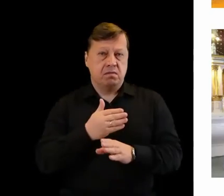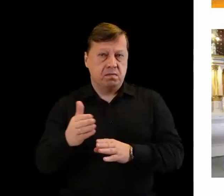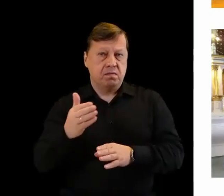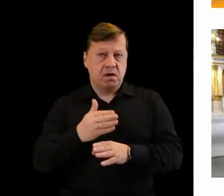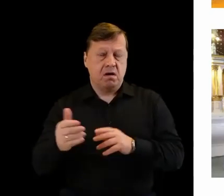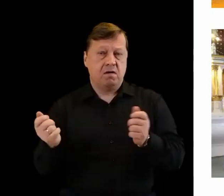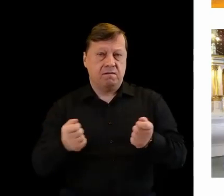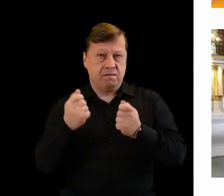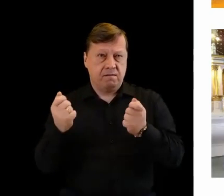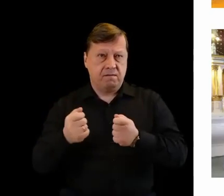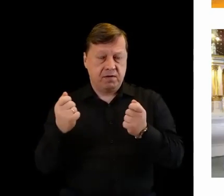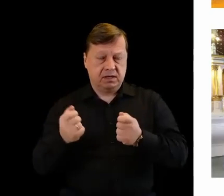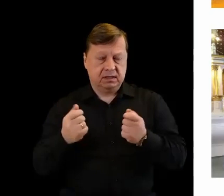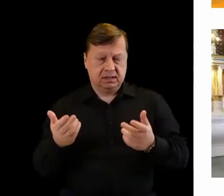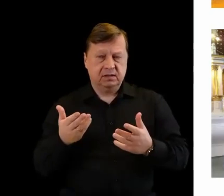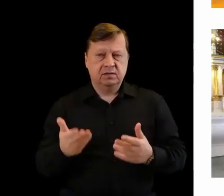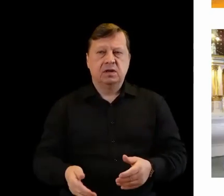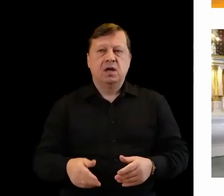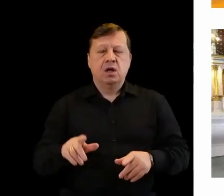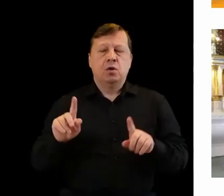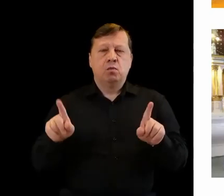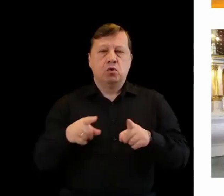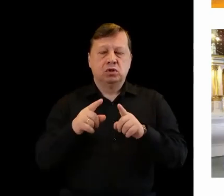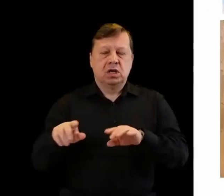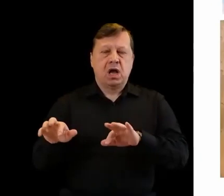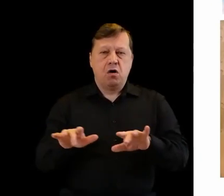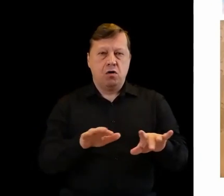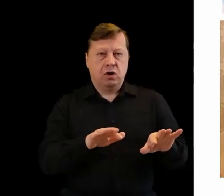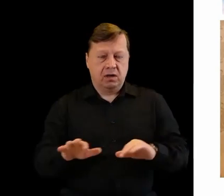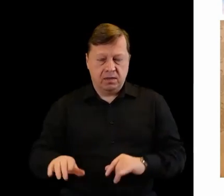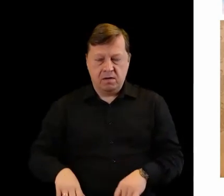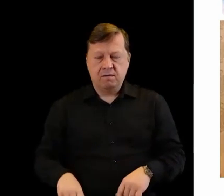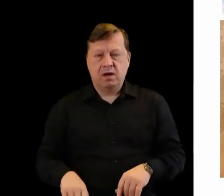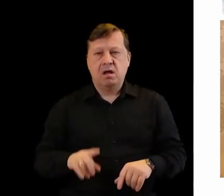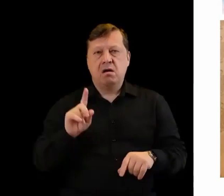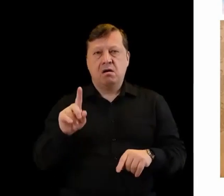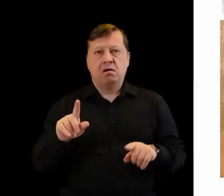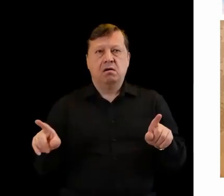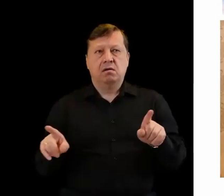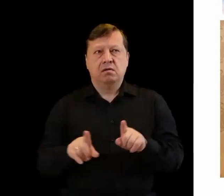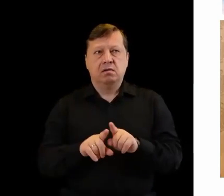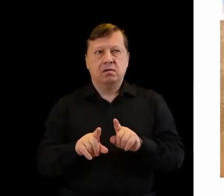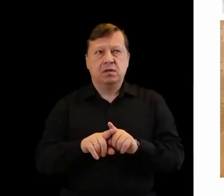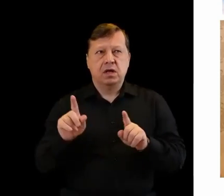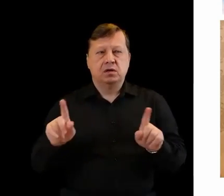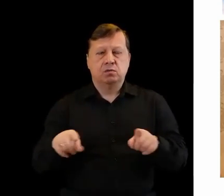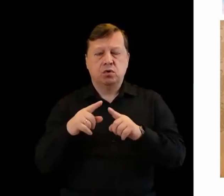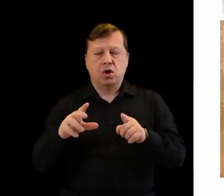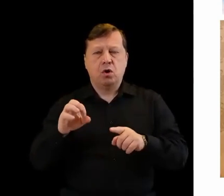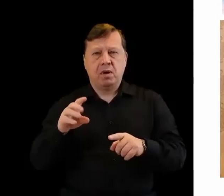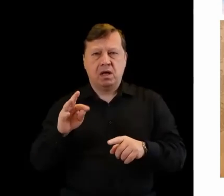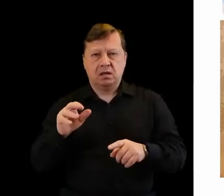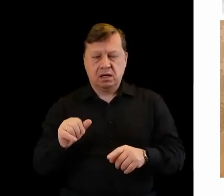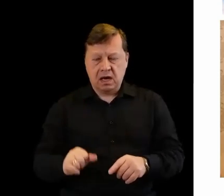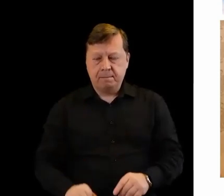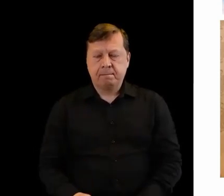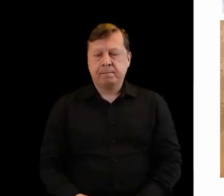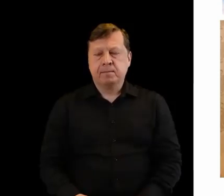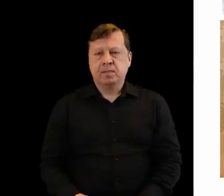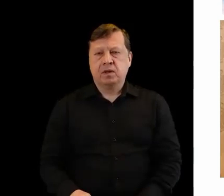naszego festiwalu muzyki organowej, kameralnej, ale też festiwal operetkowo-muzikalowy, rozpoczęty